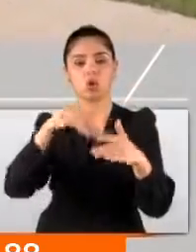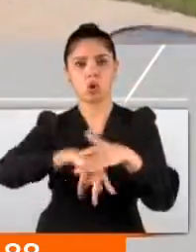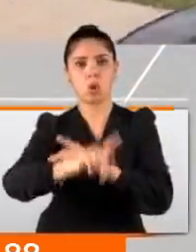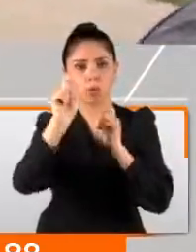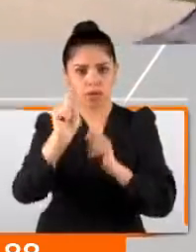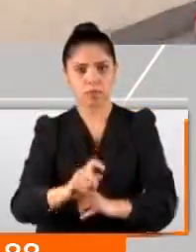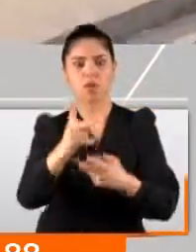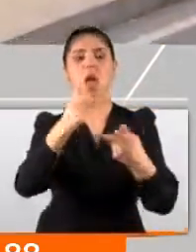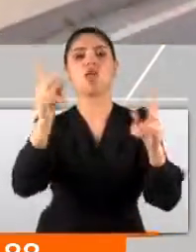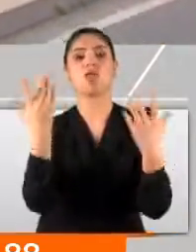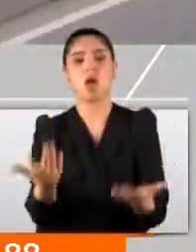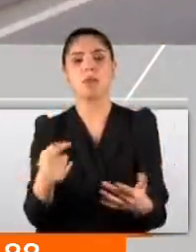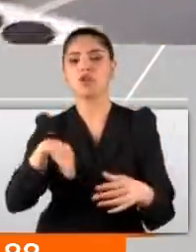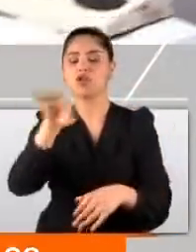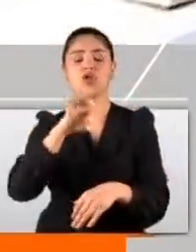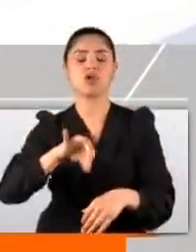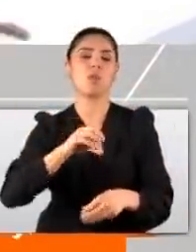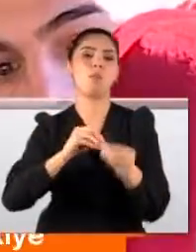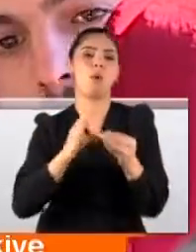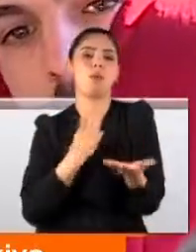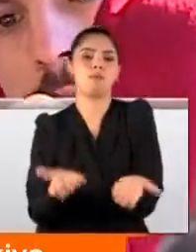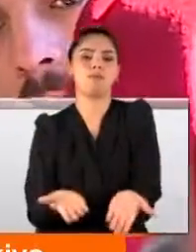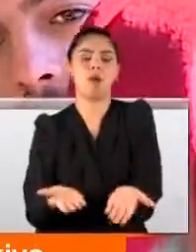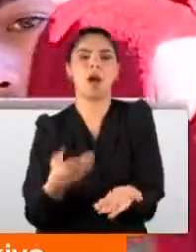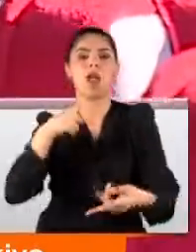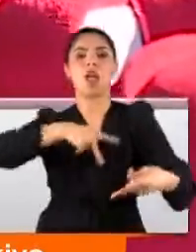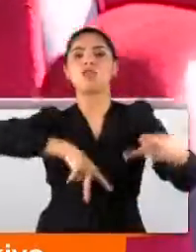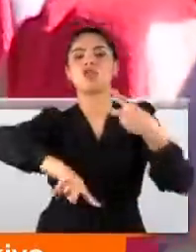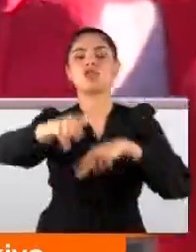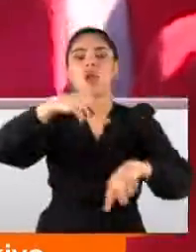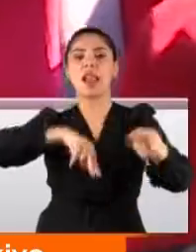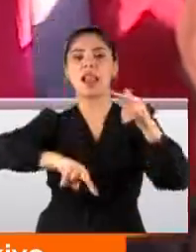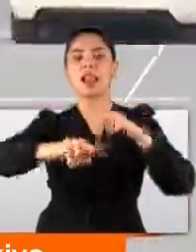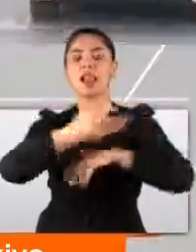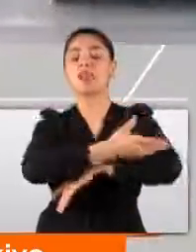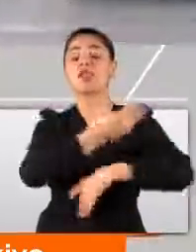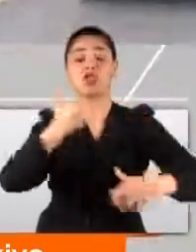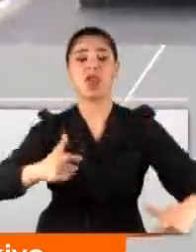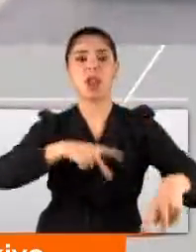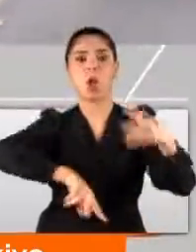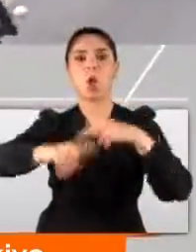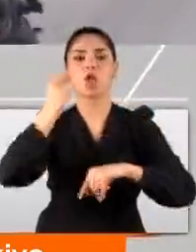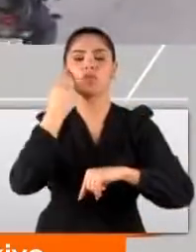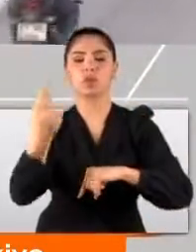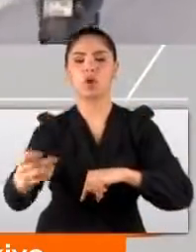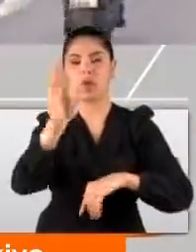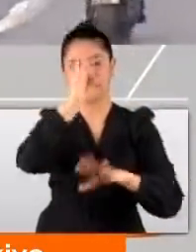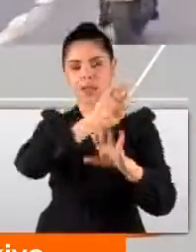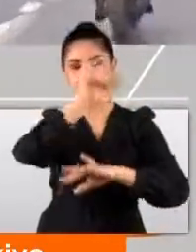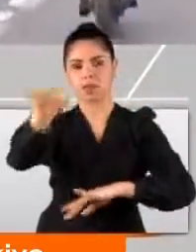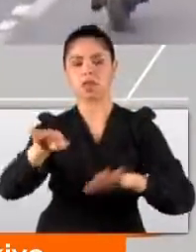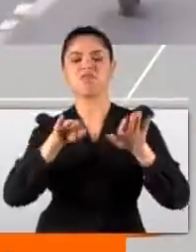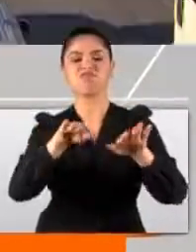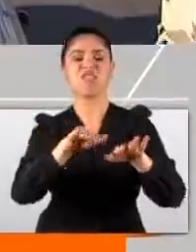Yapılacaksa açılacak ama şu anda bayağı bir sıkıntı burası. Şehirler arası sefer yapan otobüsler de İstanbul'a girer girmez kendilerini